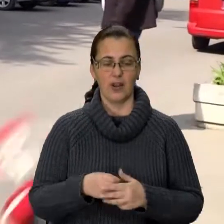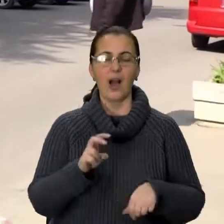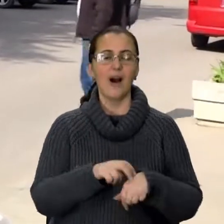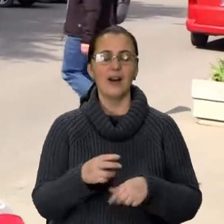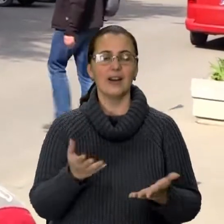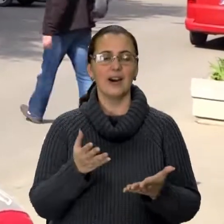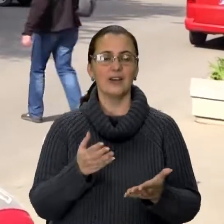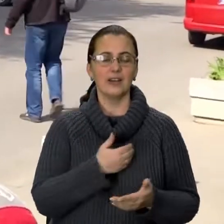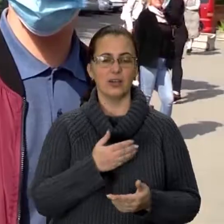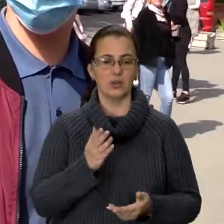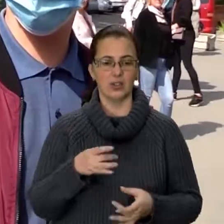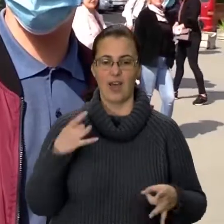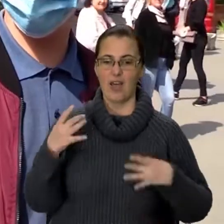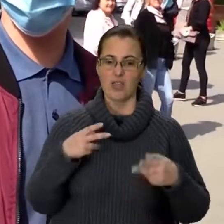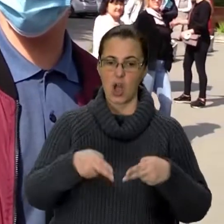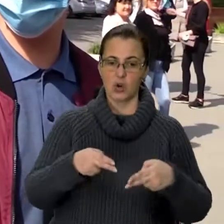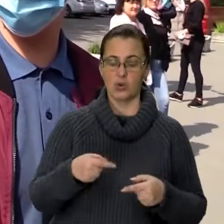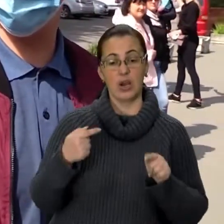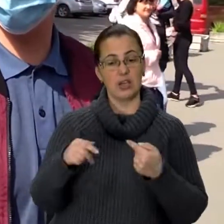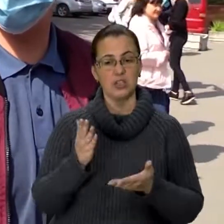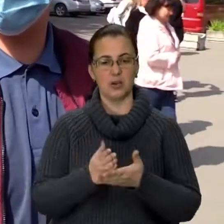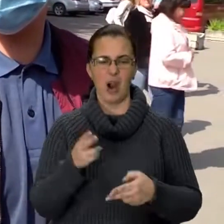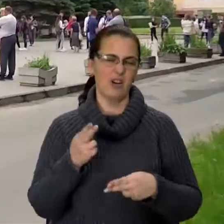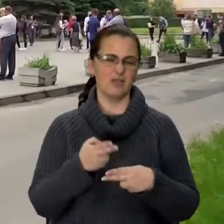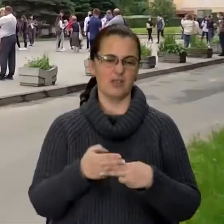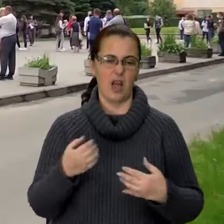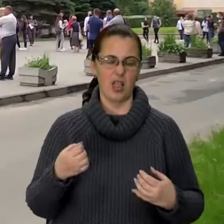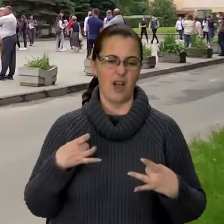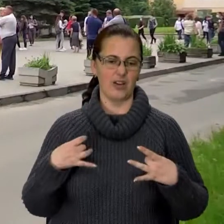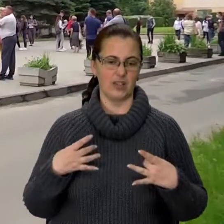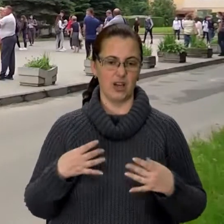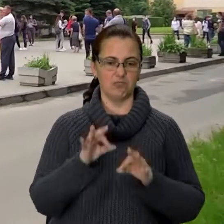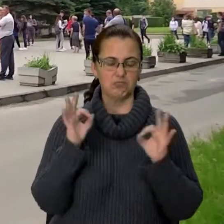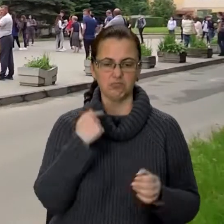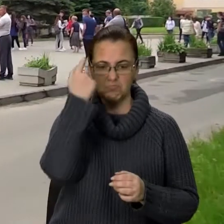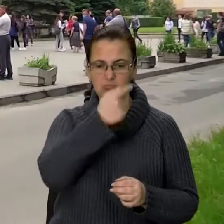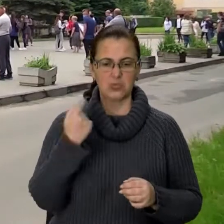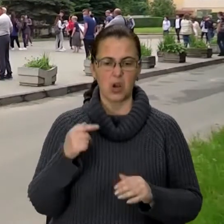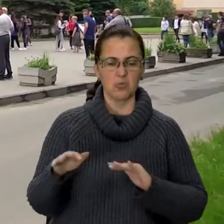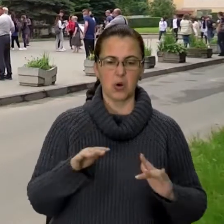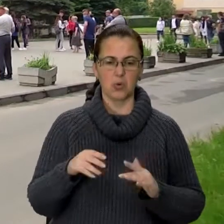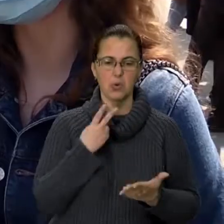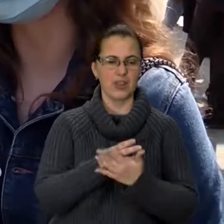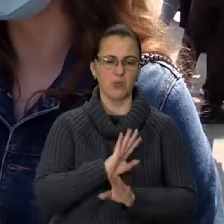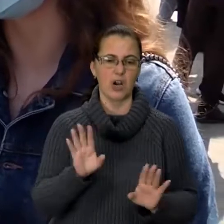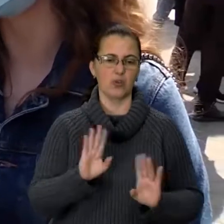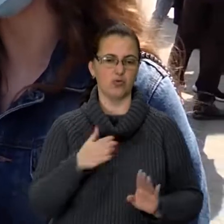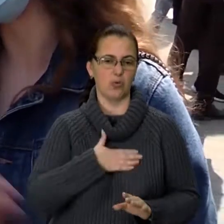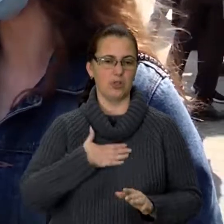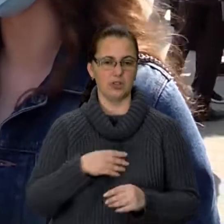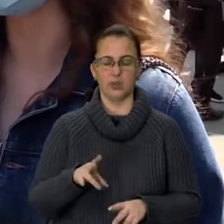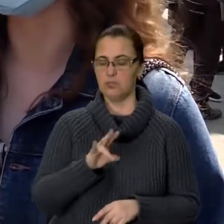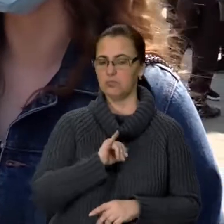лікаром плануєшся? Нейрохірургом. Інші ж мають стелеві нерви. Жодним рухом чи мімікою не показують, що хвилюються. Ні.